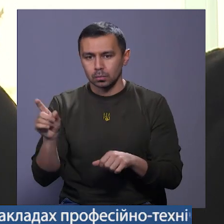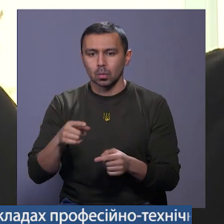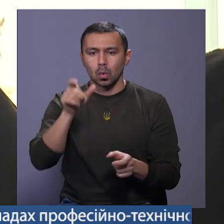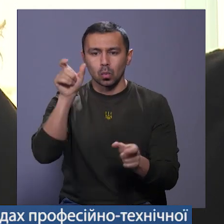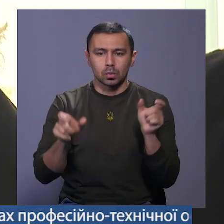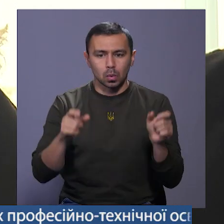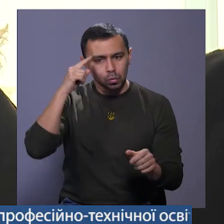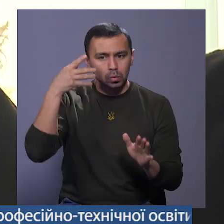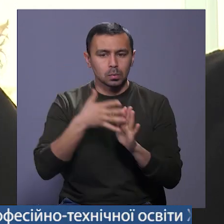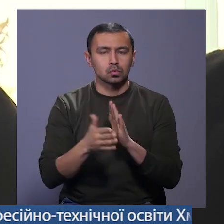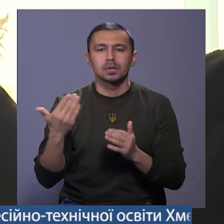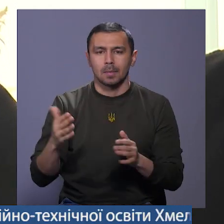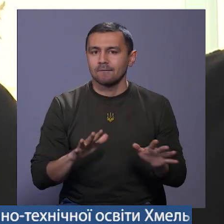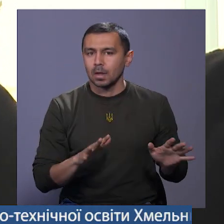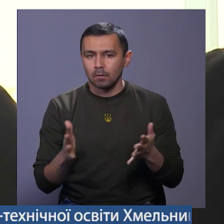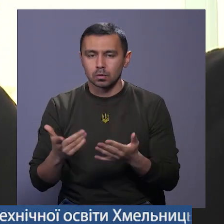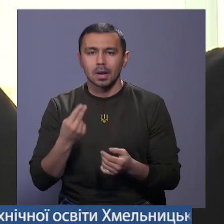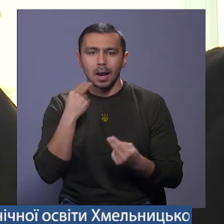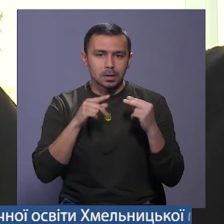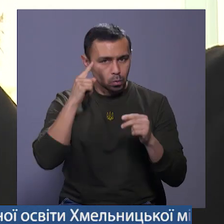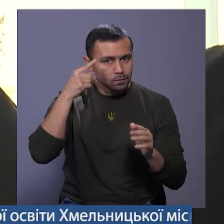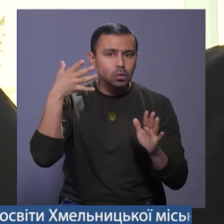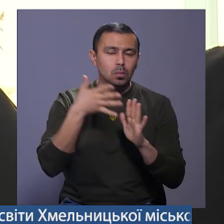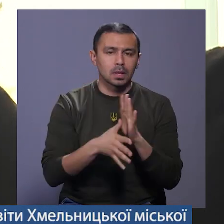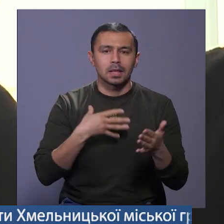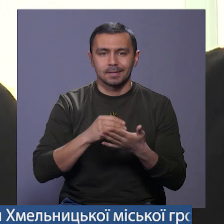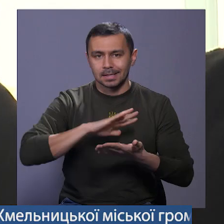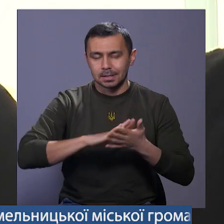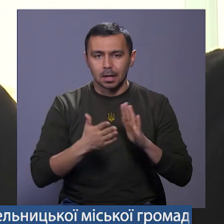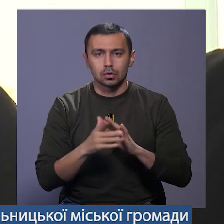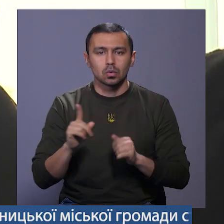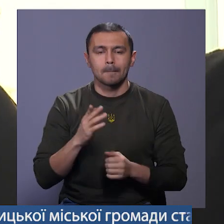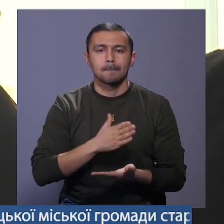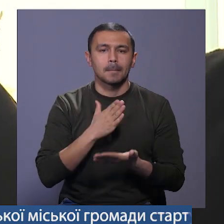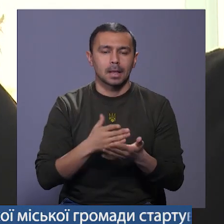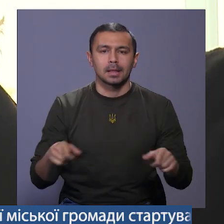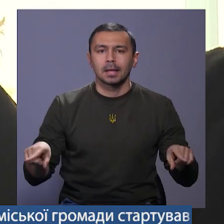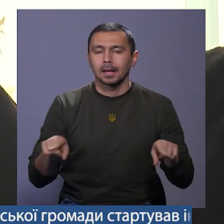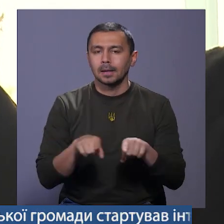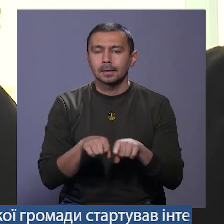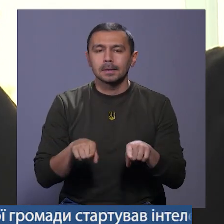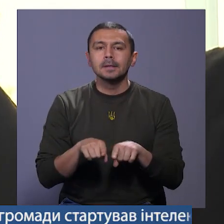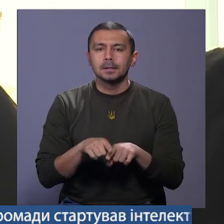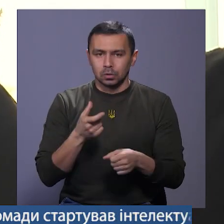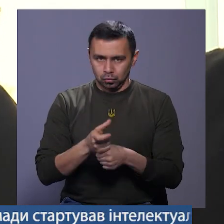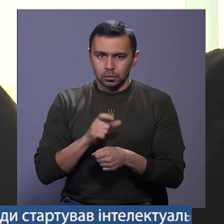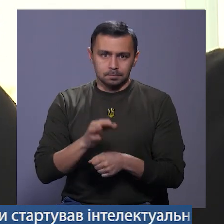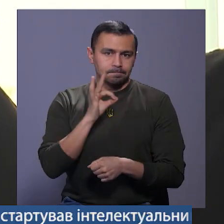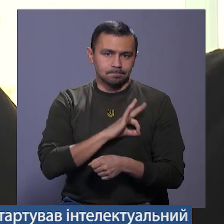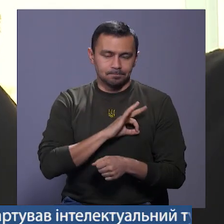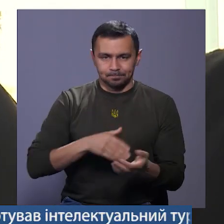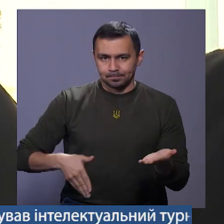розуміли, що з нами відбувається, щоб краще усвідомлювати свій стан, щоб мати такі дуже дієві